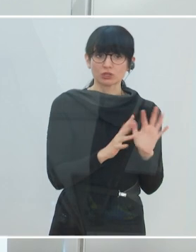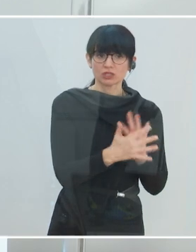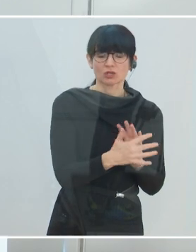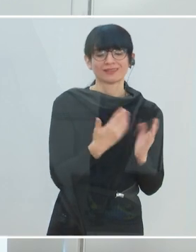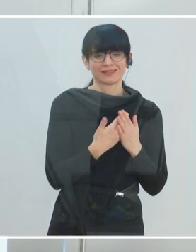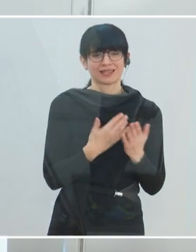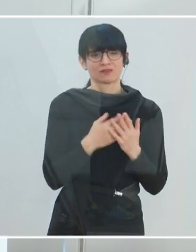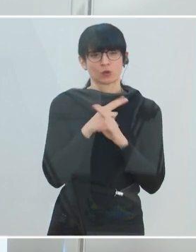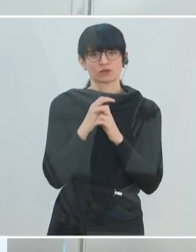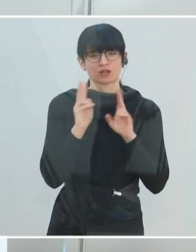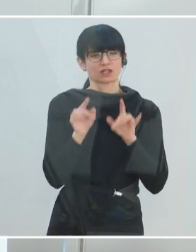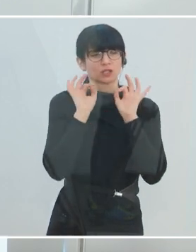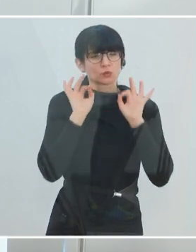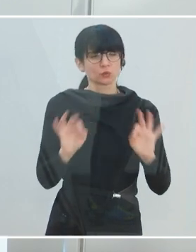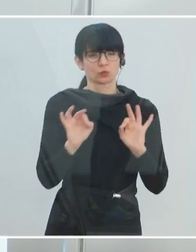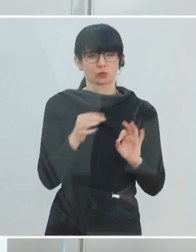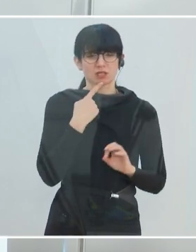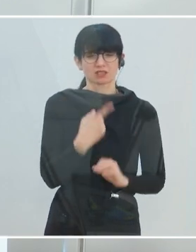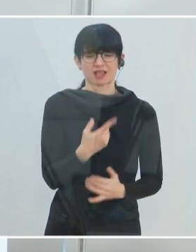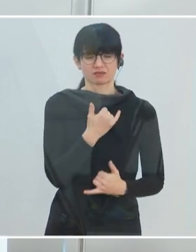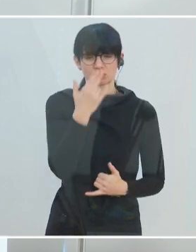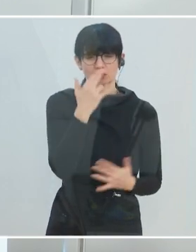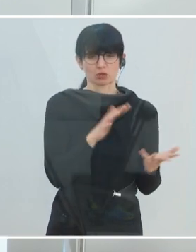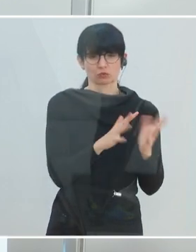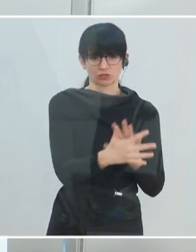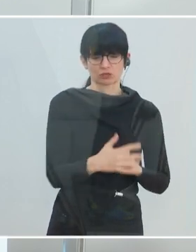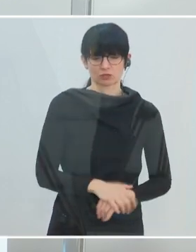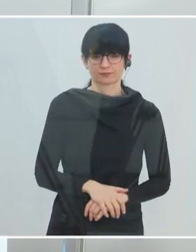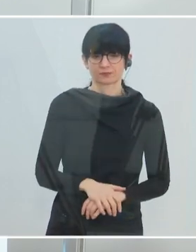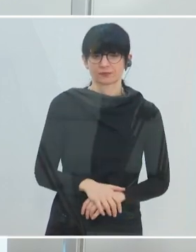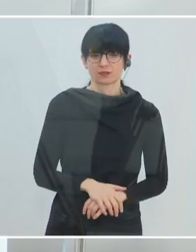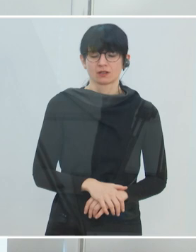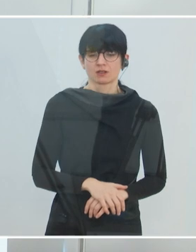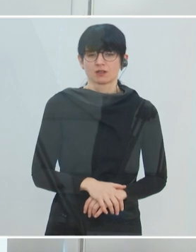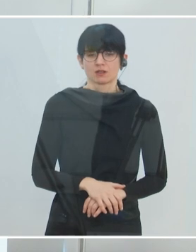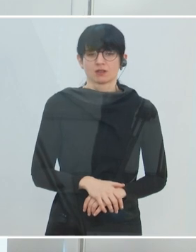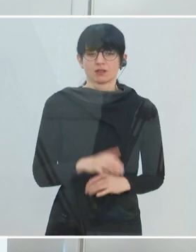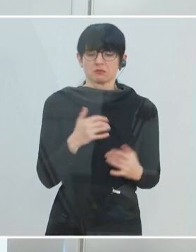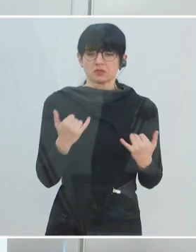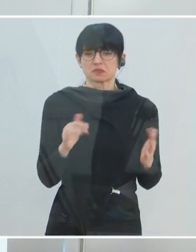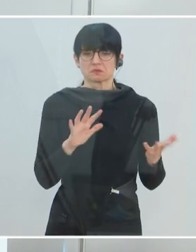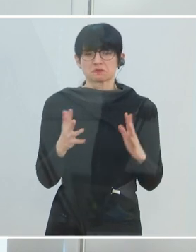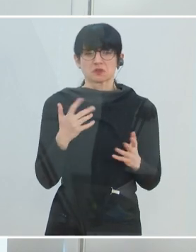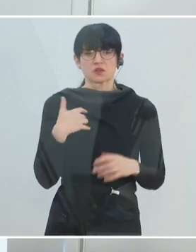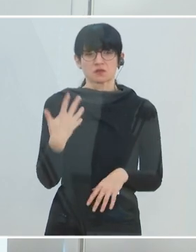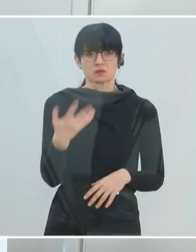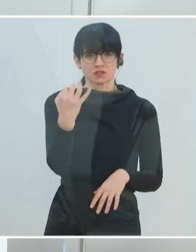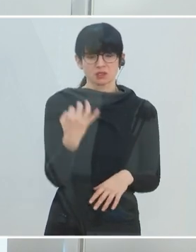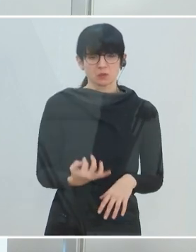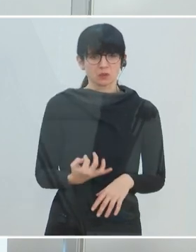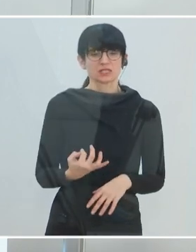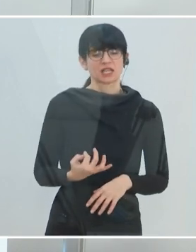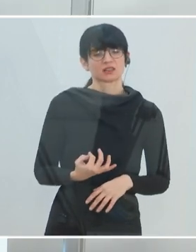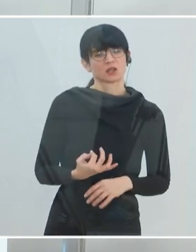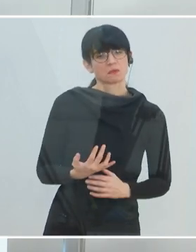wie die Ausbreitung aussieht, wo sind wir derzeit im Schnitt in Österreich bereits bei rund 50 Prozent, etwas über 50